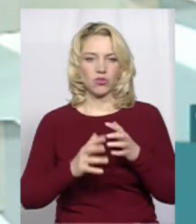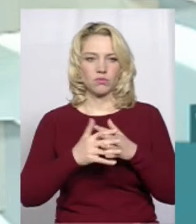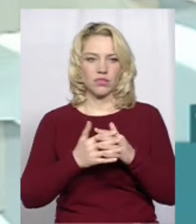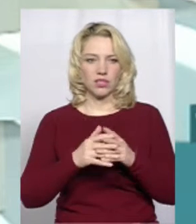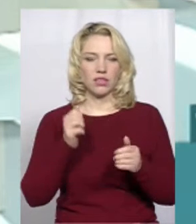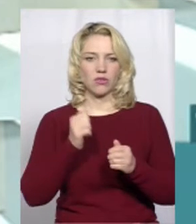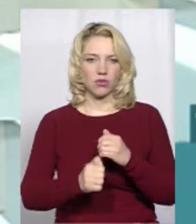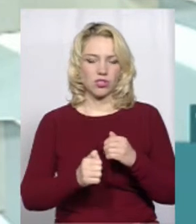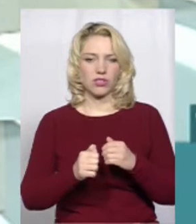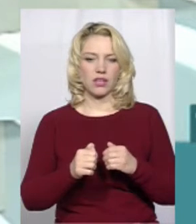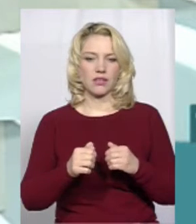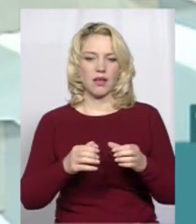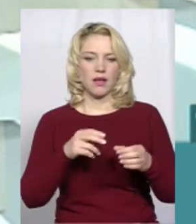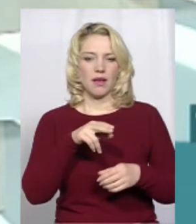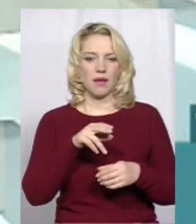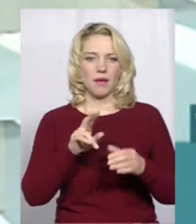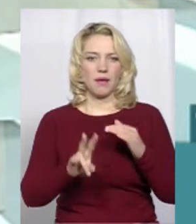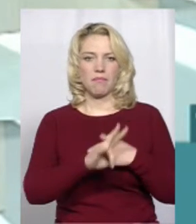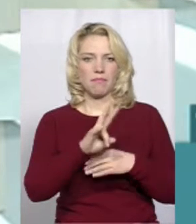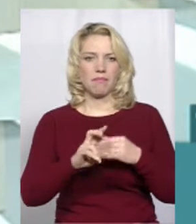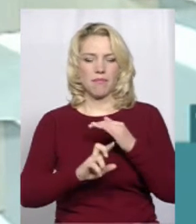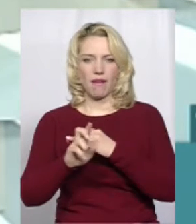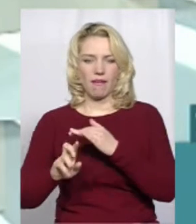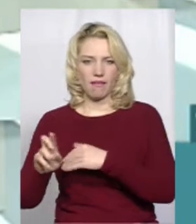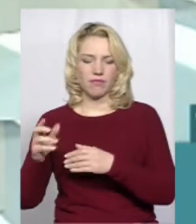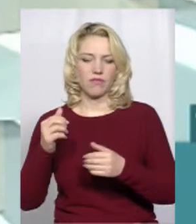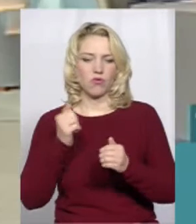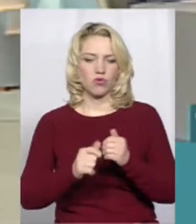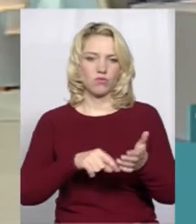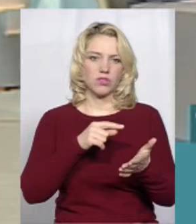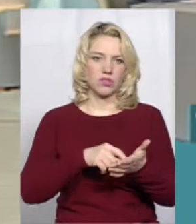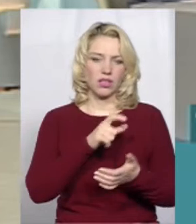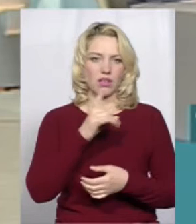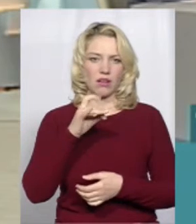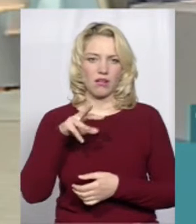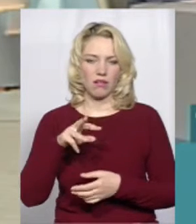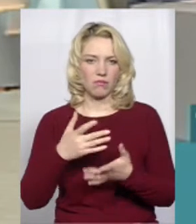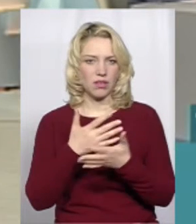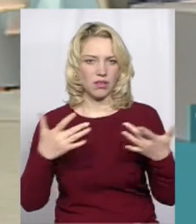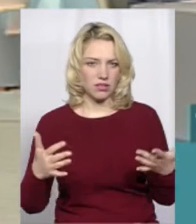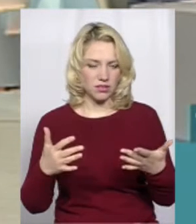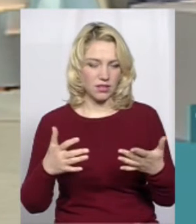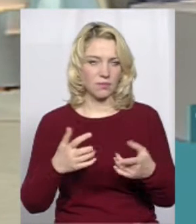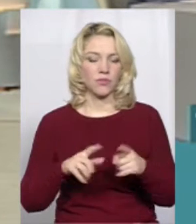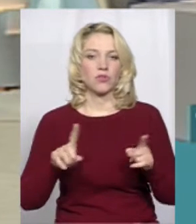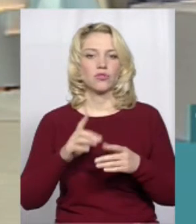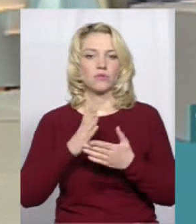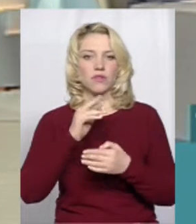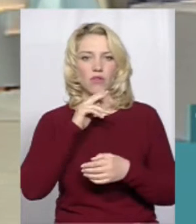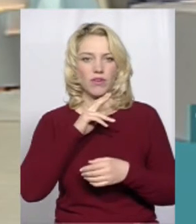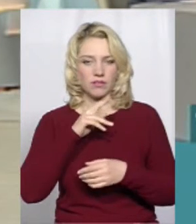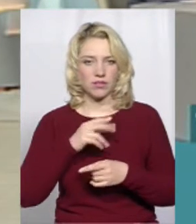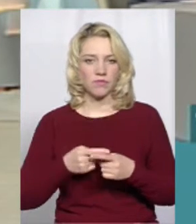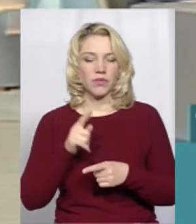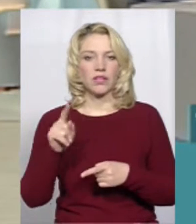селі, в кожній парафії, наприклад, в кожному якомусь міському храмі, в храмі – все по-різному. Що я маю на увазі?